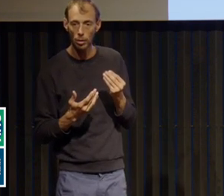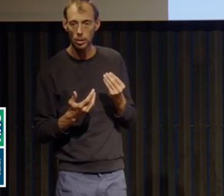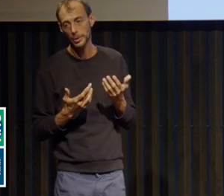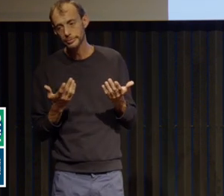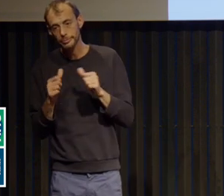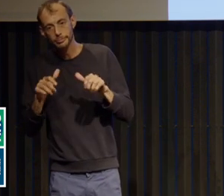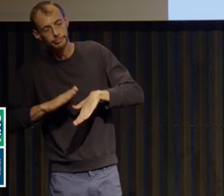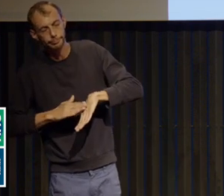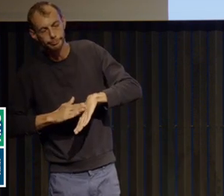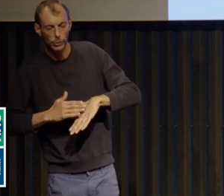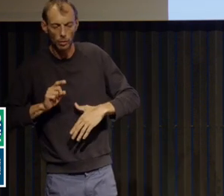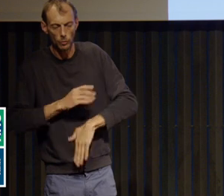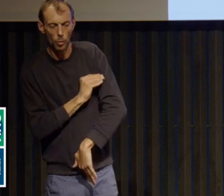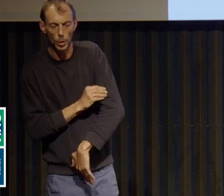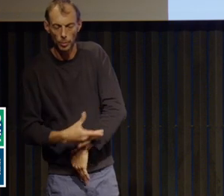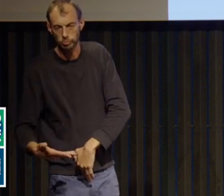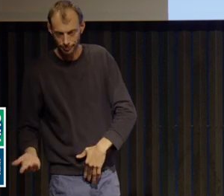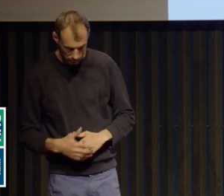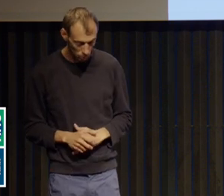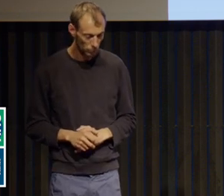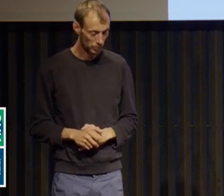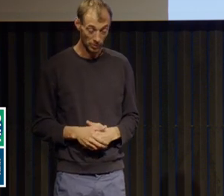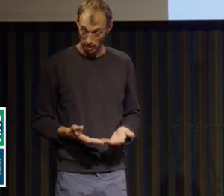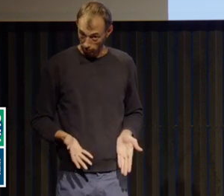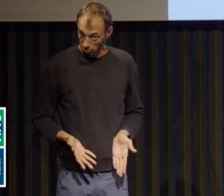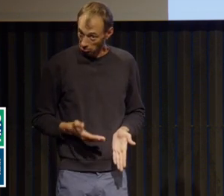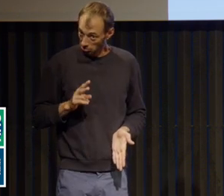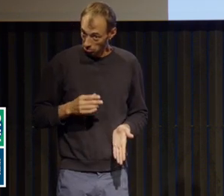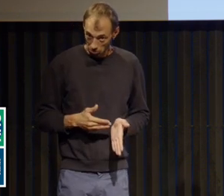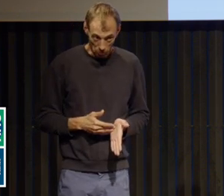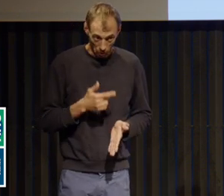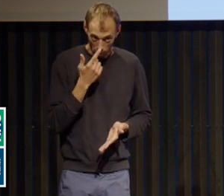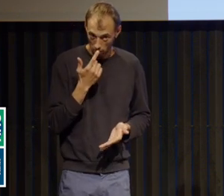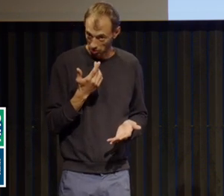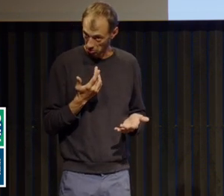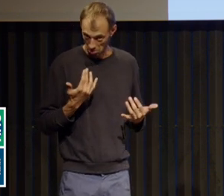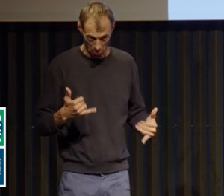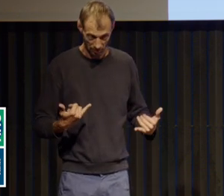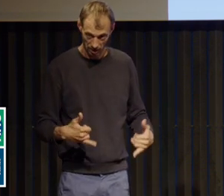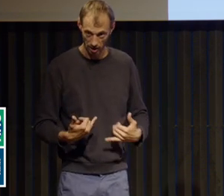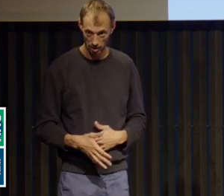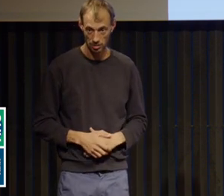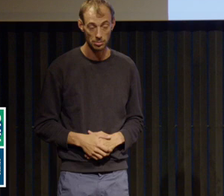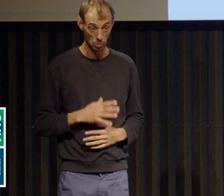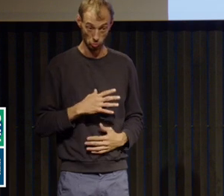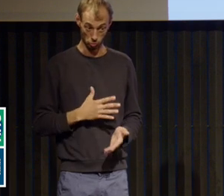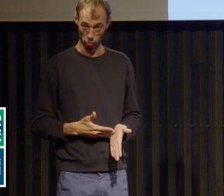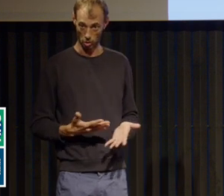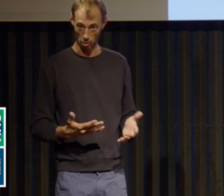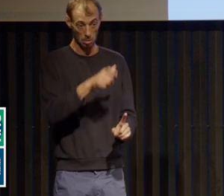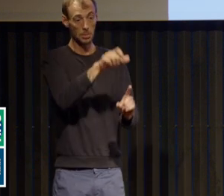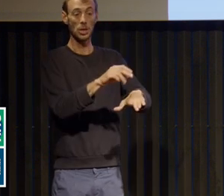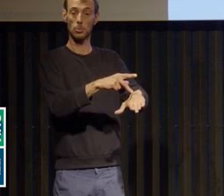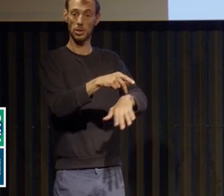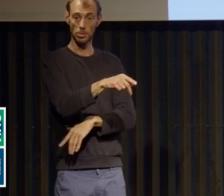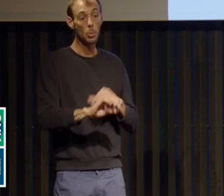on en sent encore les effets. C'est-à je vois encore des patientes qui me disent, pendant le premier confinement, je me suis dit qu'il fallait que je fasse attention.